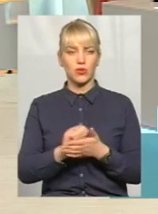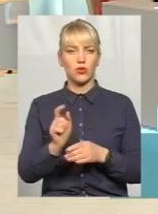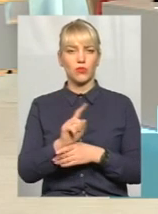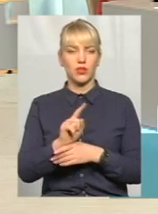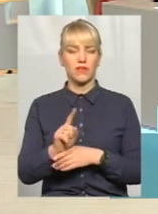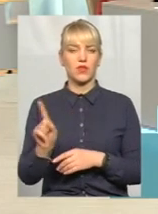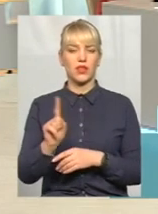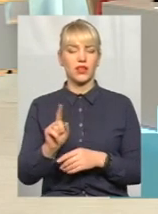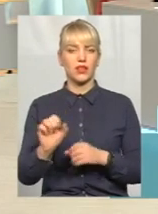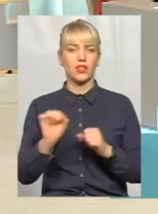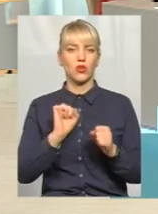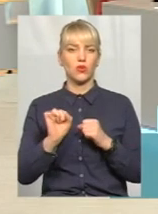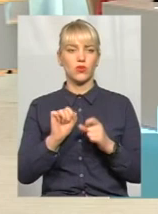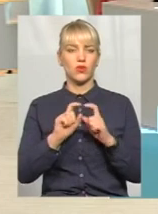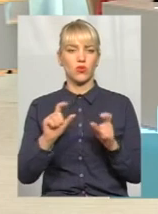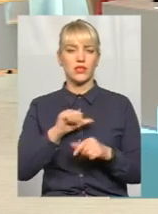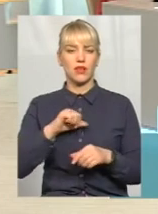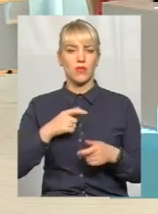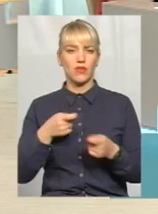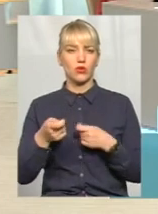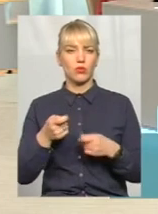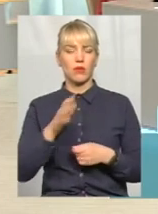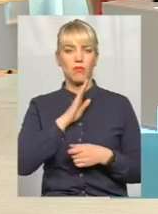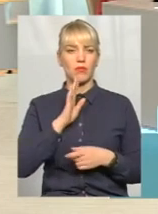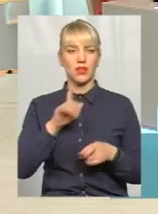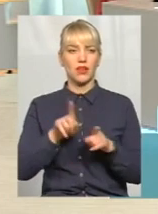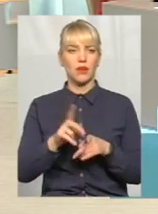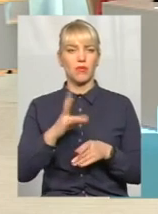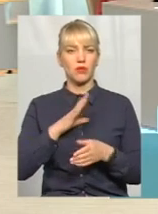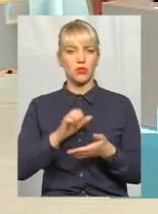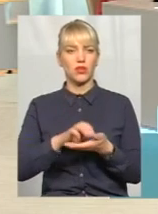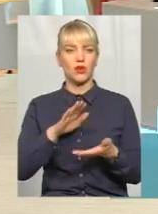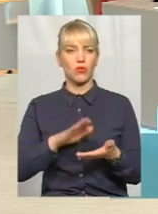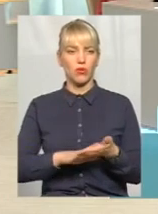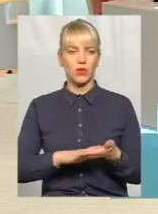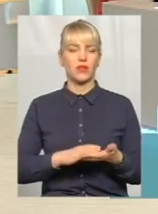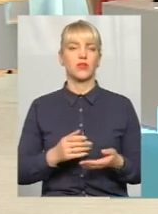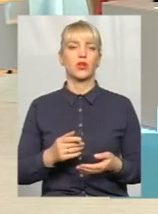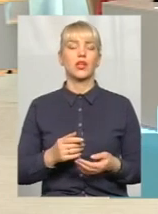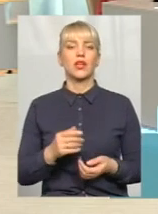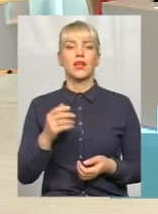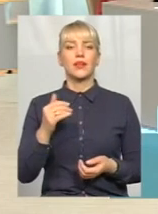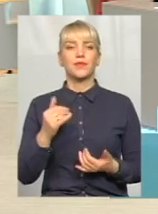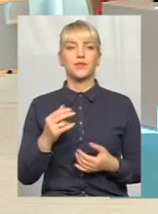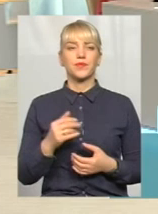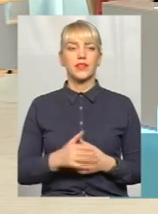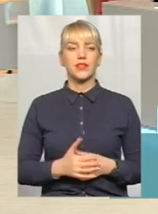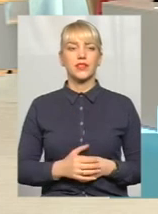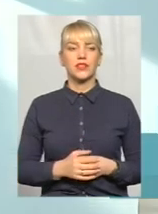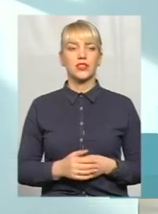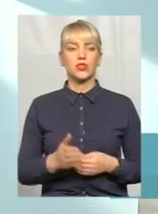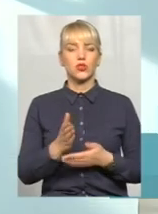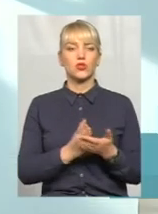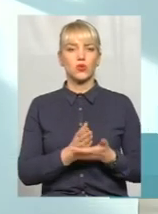якими керуються органи самоврядування, така мама мала би вже перебувати на обліку складних життєвих обставин. Служба у справах